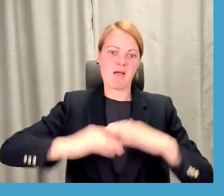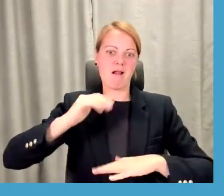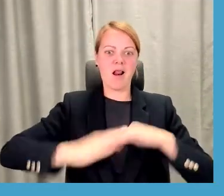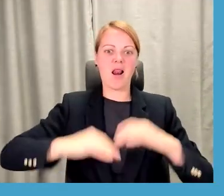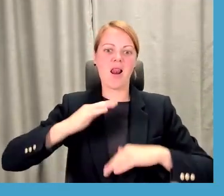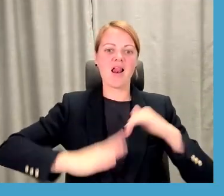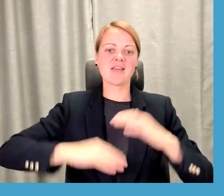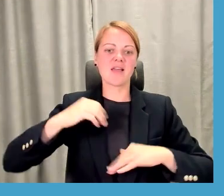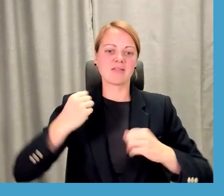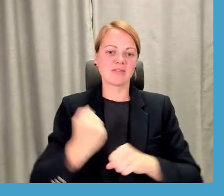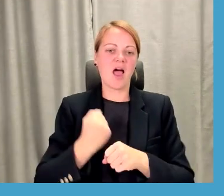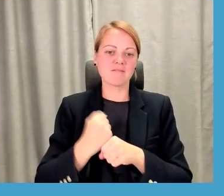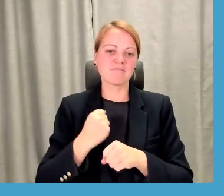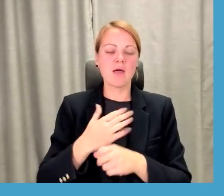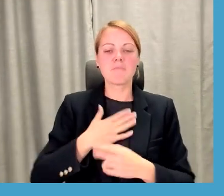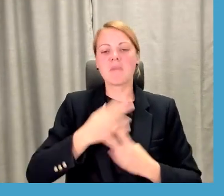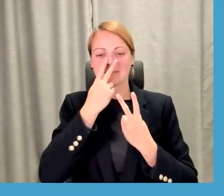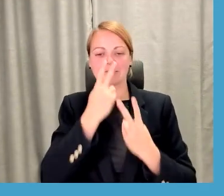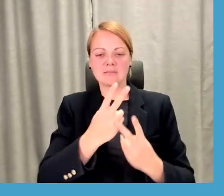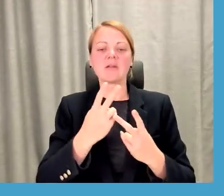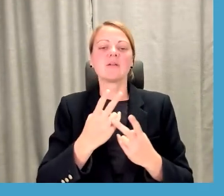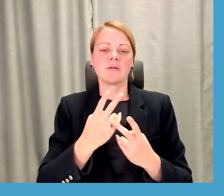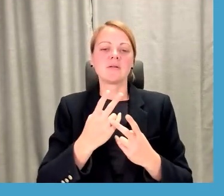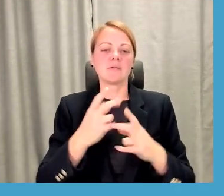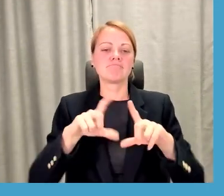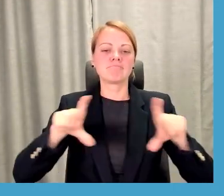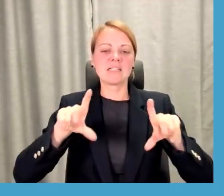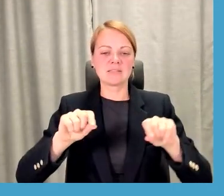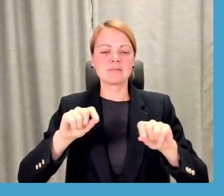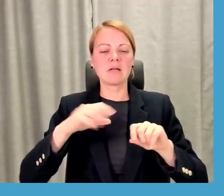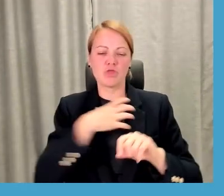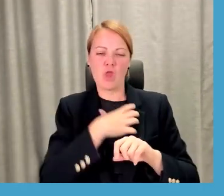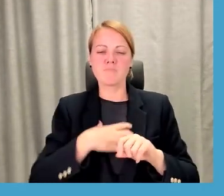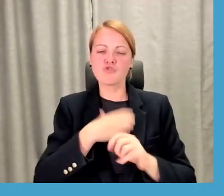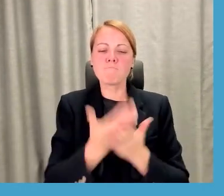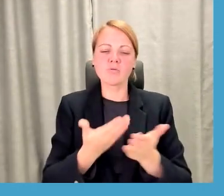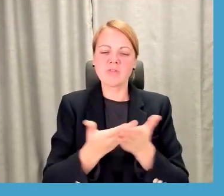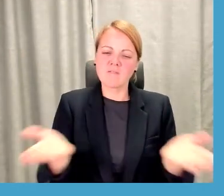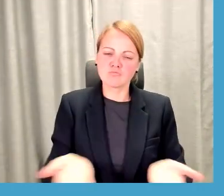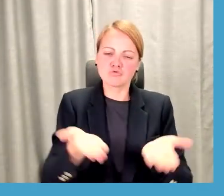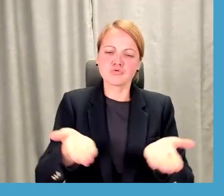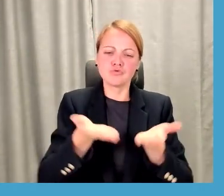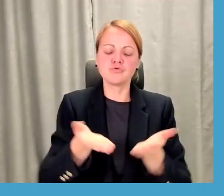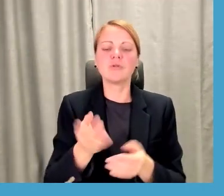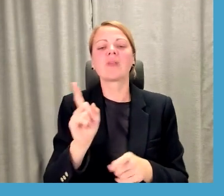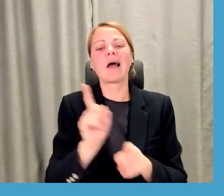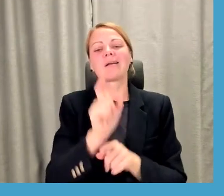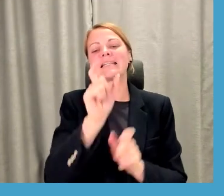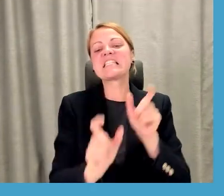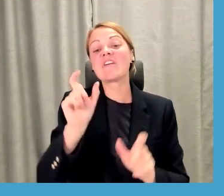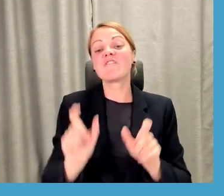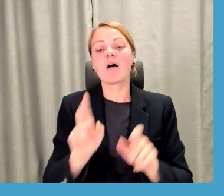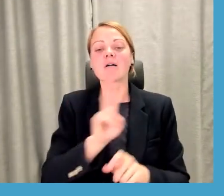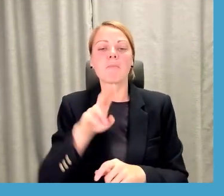skatījumā, tieši mācību iestādes aizvien labāk, Stenās šo te nepieciešnību motivēt, arī, varbūt, cilvēkus, kuriem ir kādi